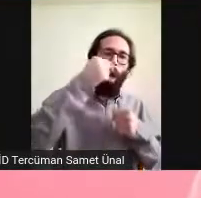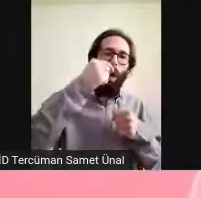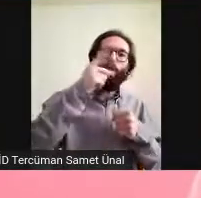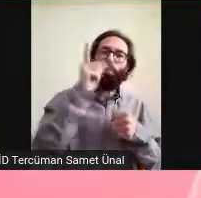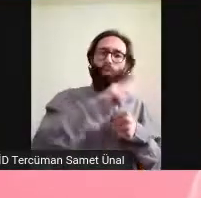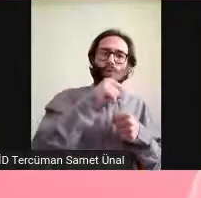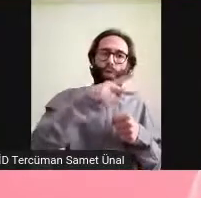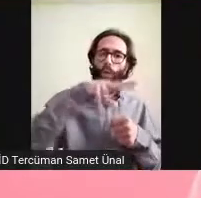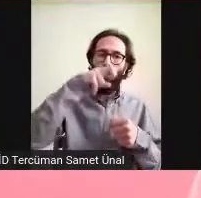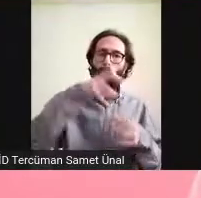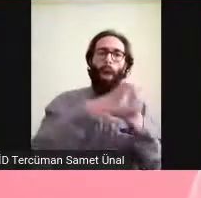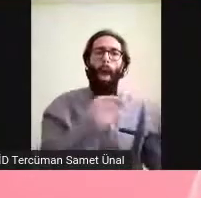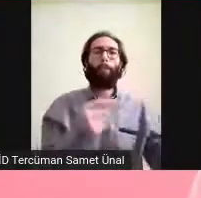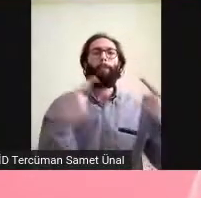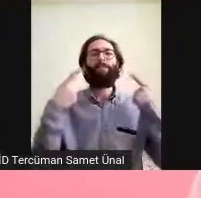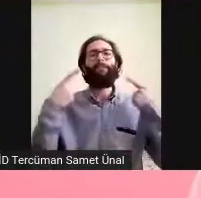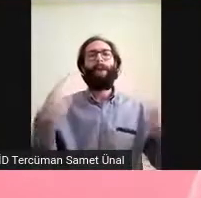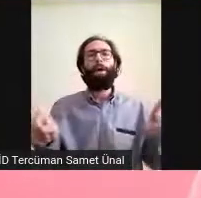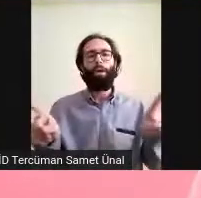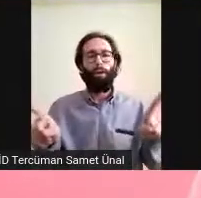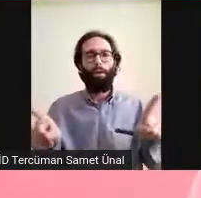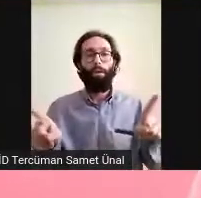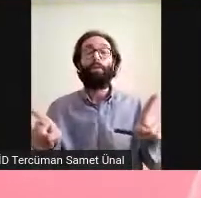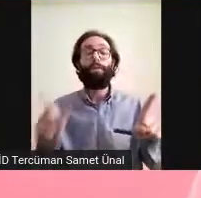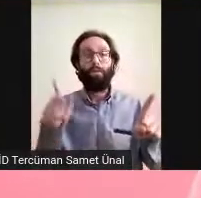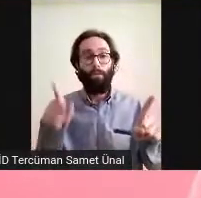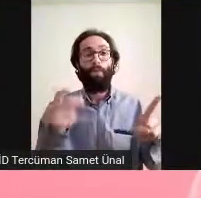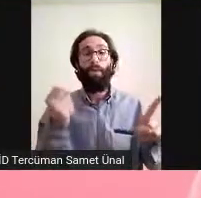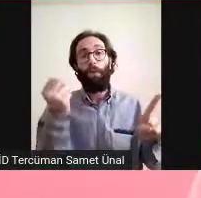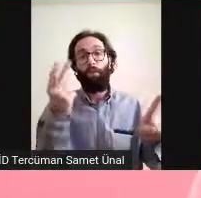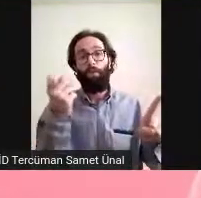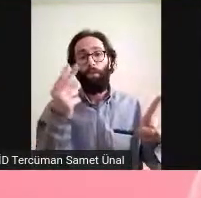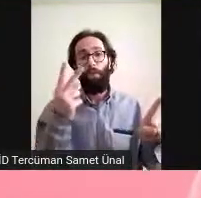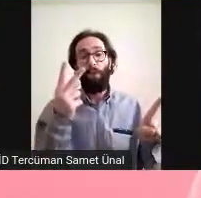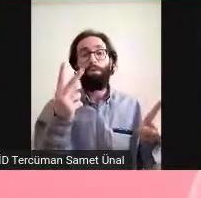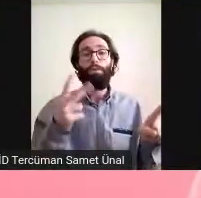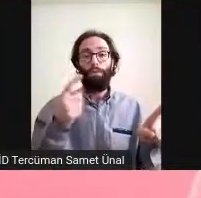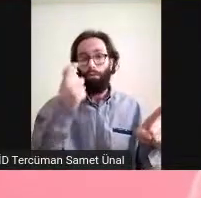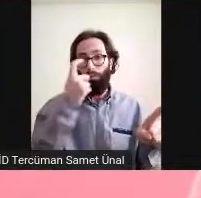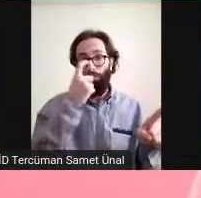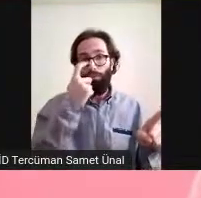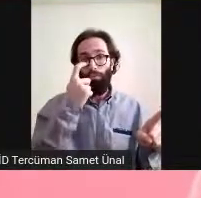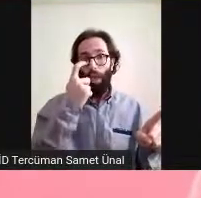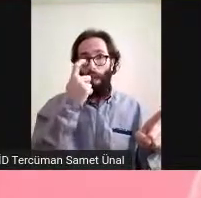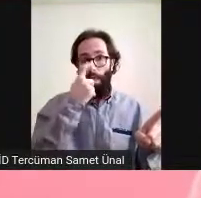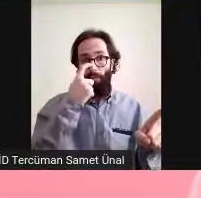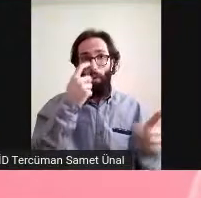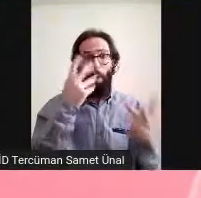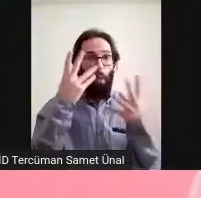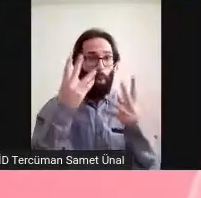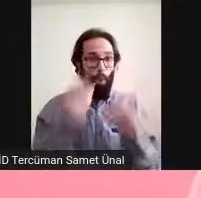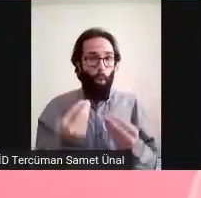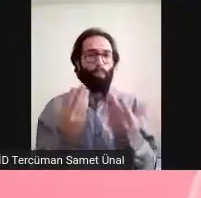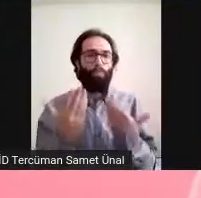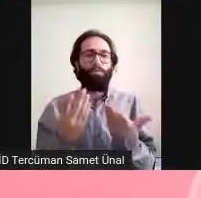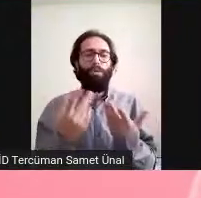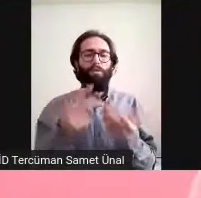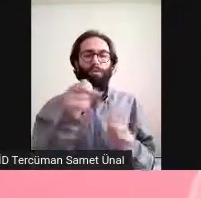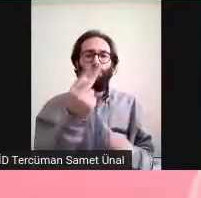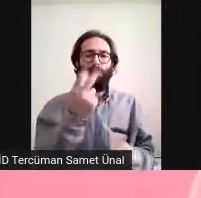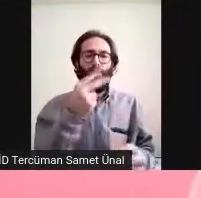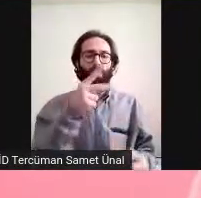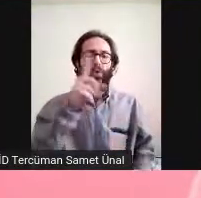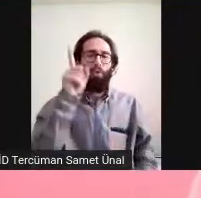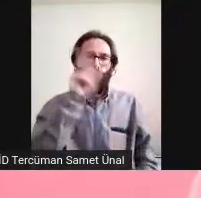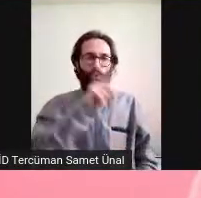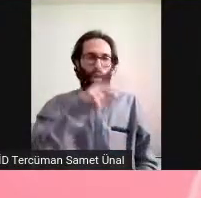Şimdi virüs nöronları etki ediyor mu, enfekte ediyor mu? En başta koku kaybı olunca herkesin düşündüğü şeydi.